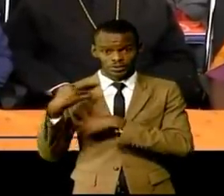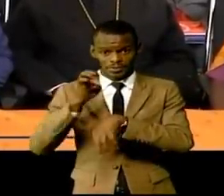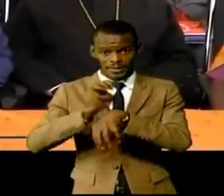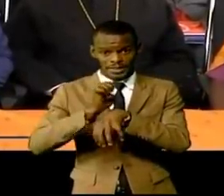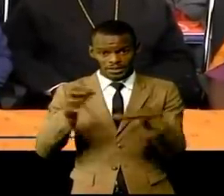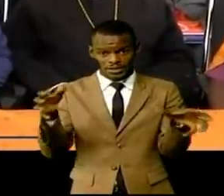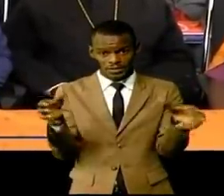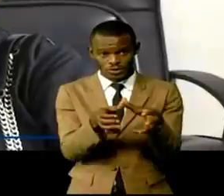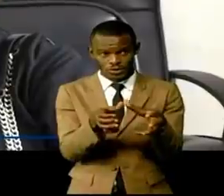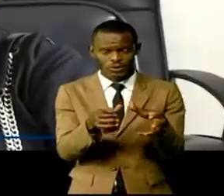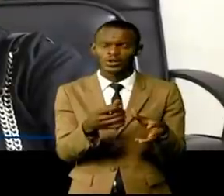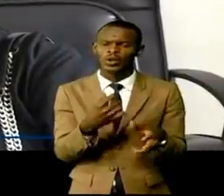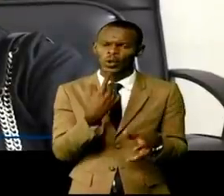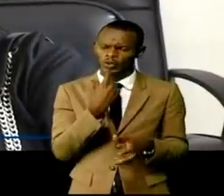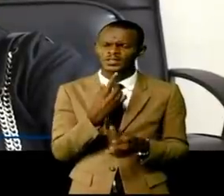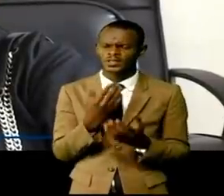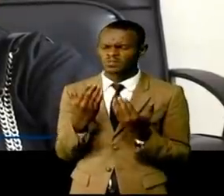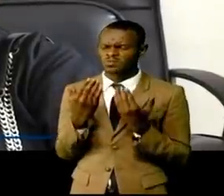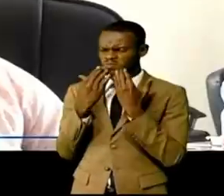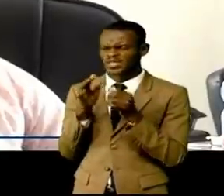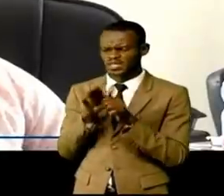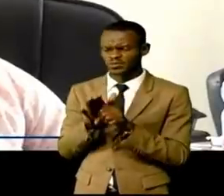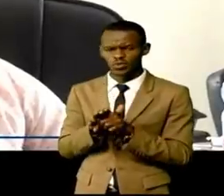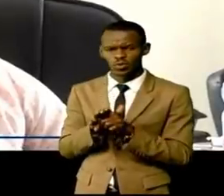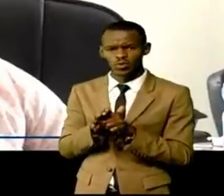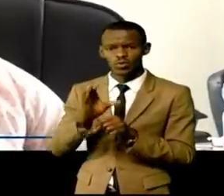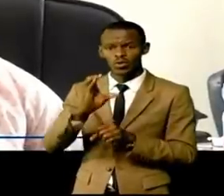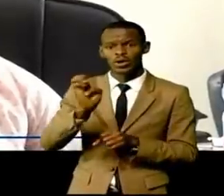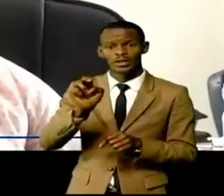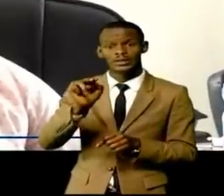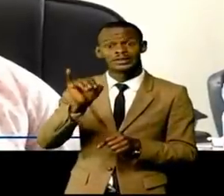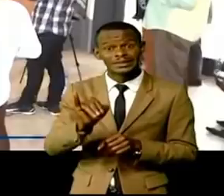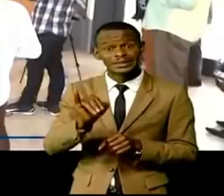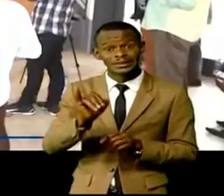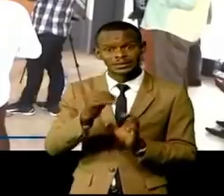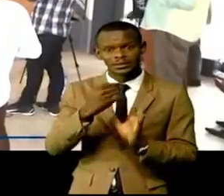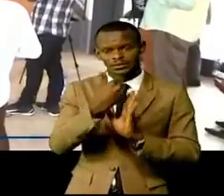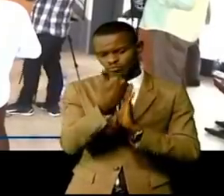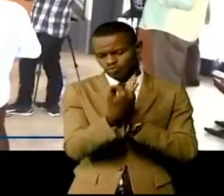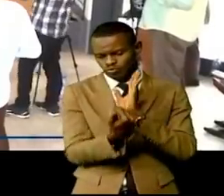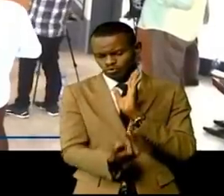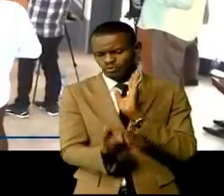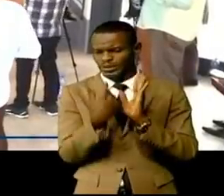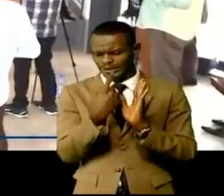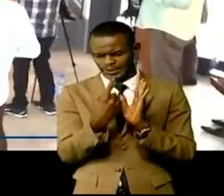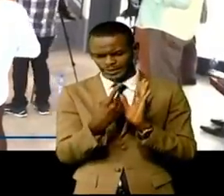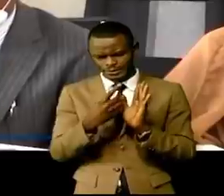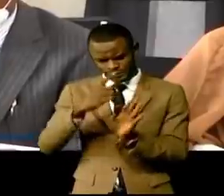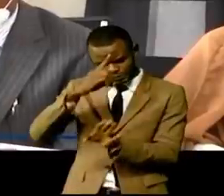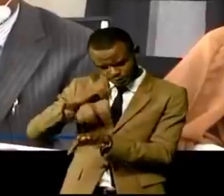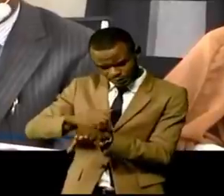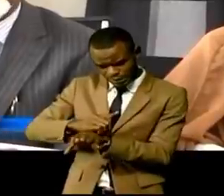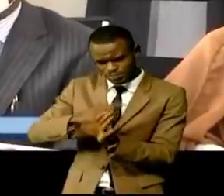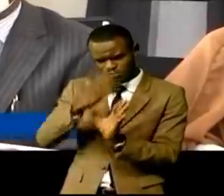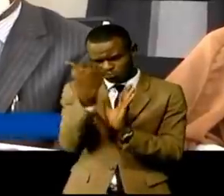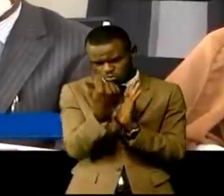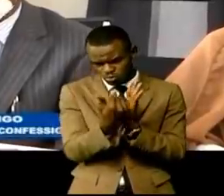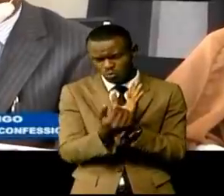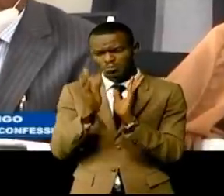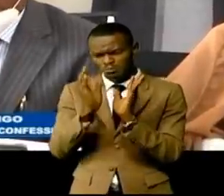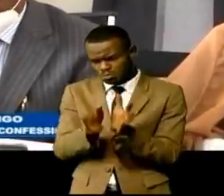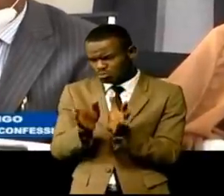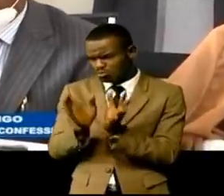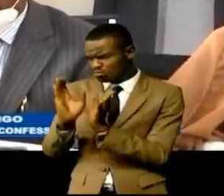activités de la CENI qui augure la tenue des élections dans les délais constitutionnels les chefs des confessions religieuses notent ce qui suit